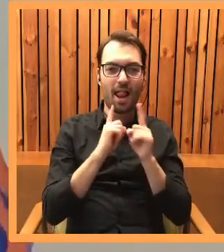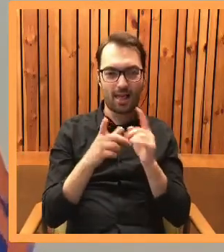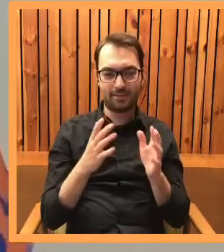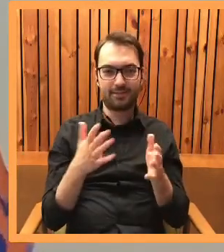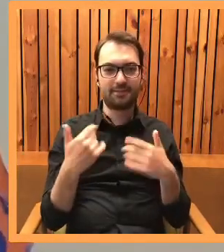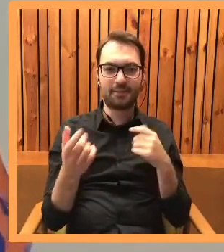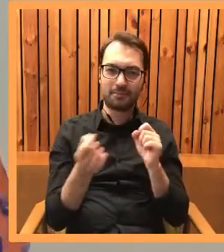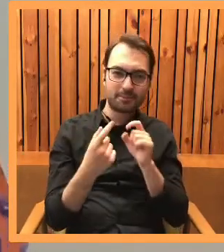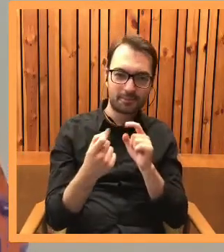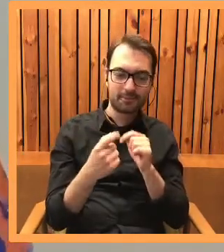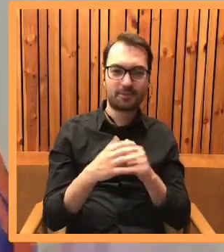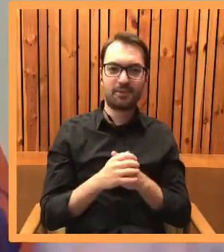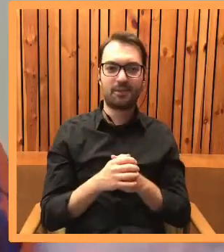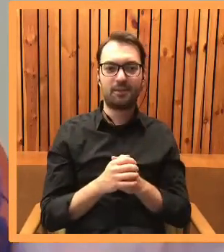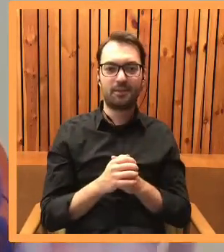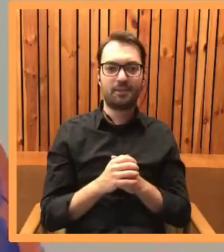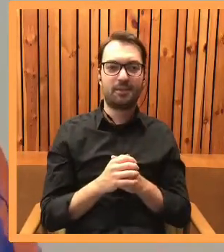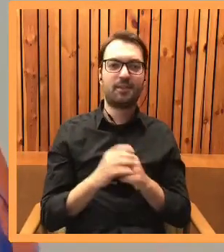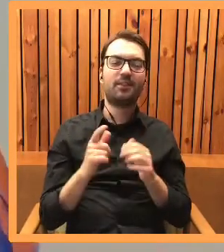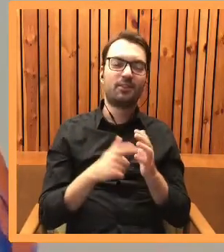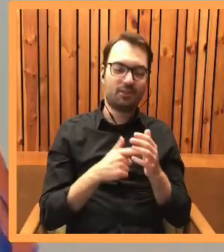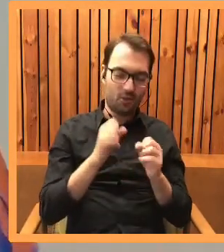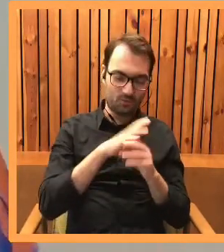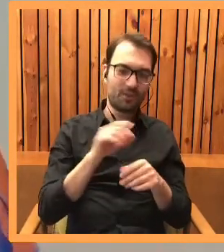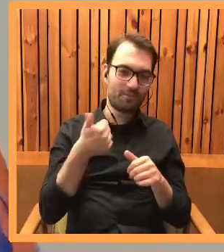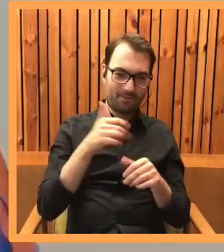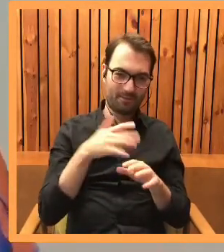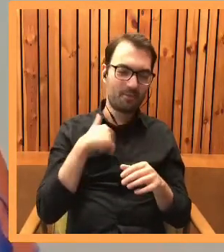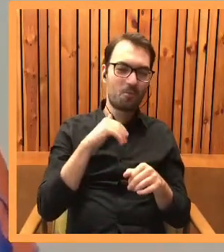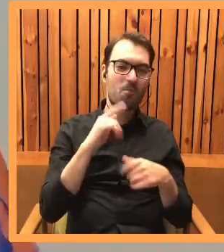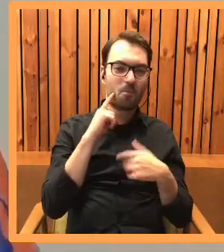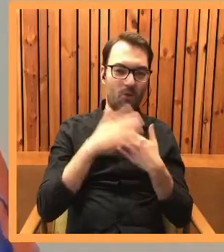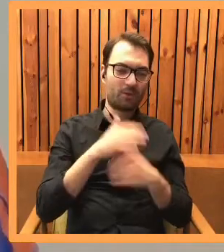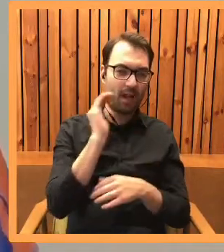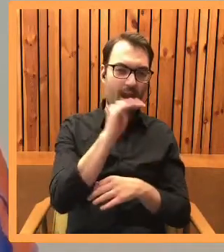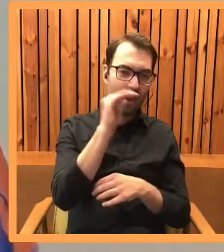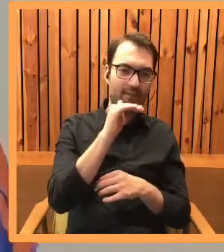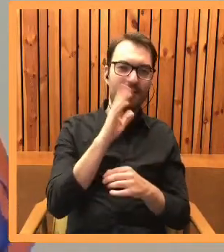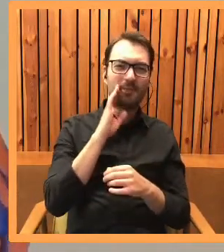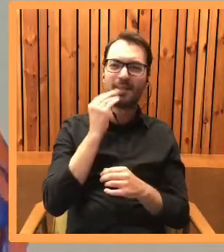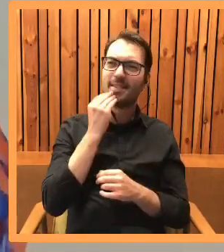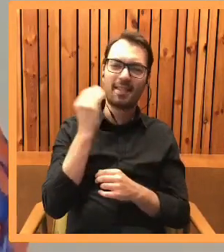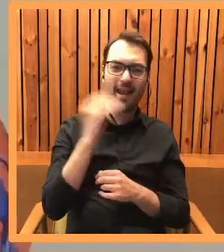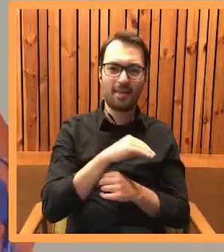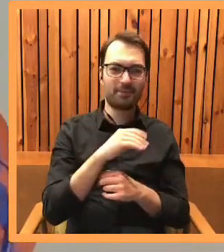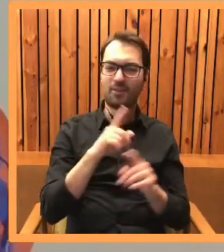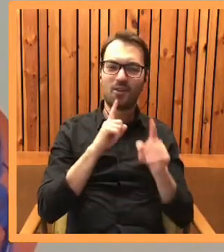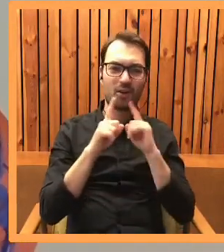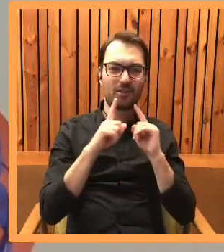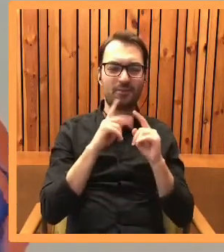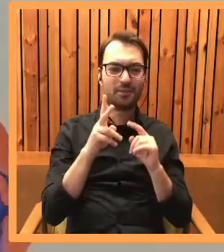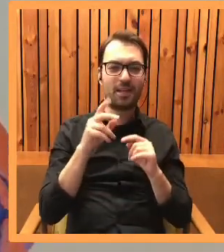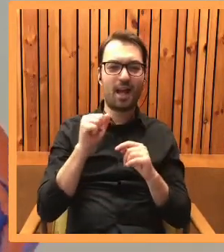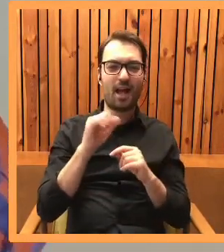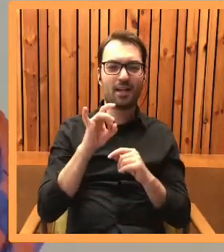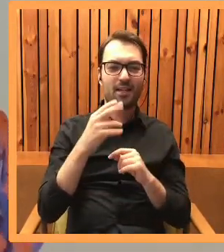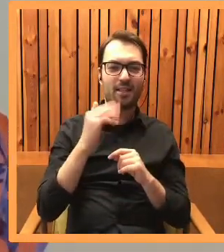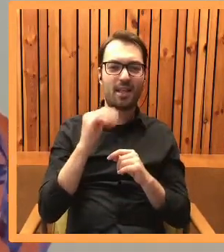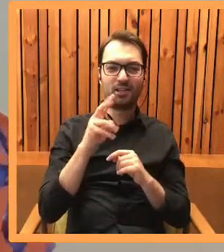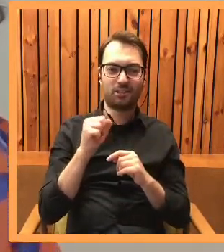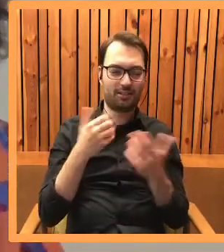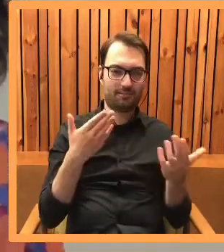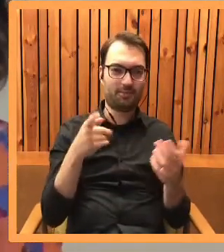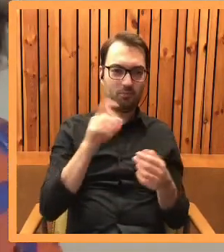tak? Przeważnie męczę mojego męża, ale najlepsza chyba dla mnie jest jednak rozmowa z Agnieszką, z moją